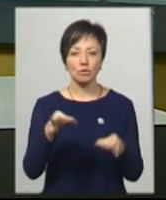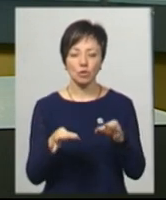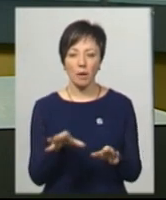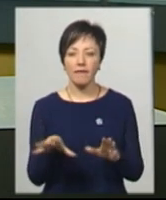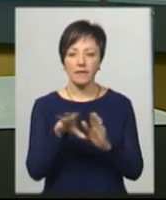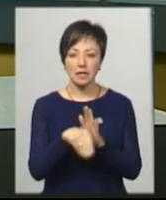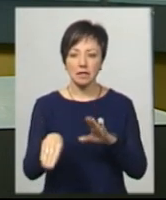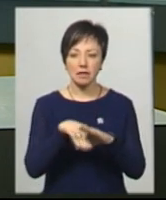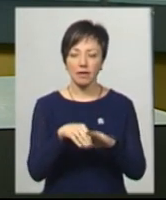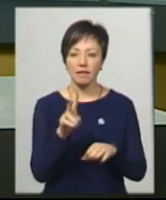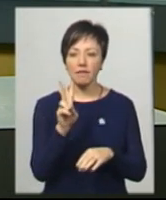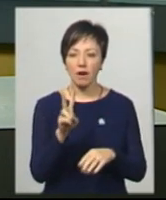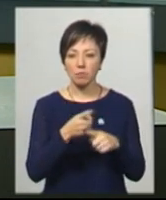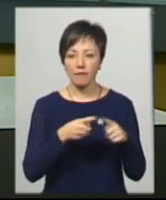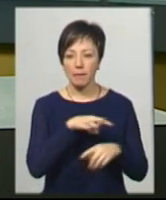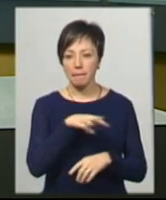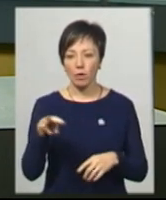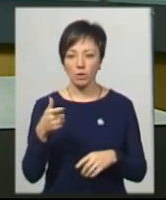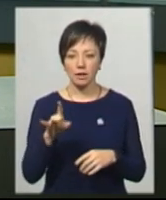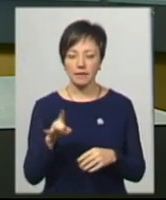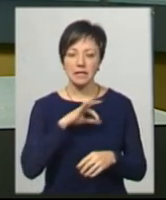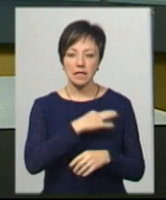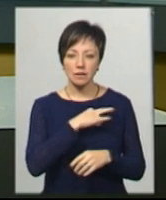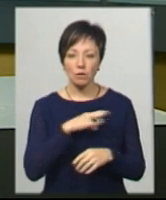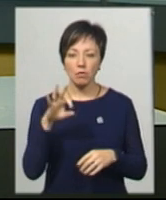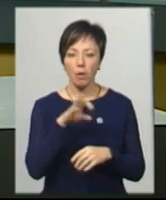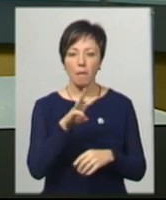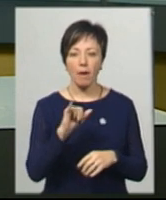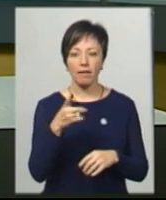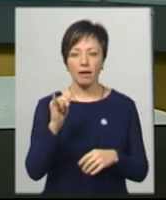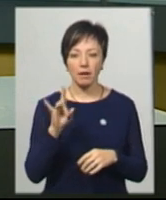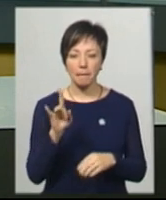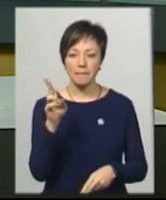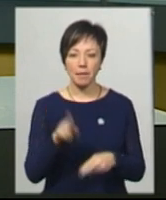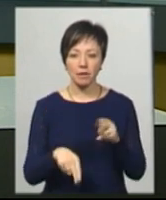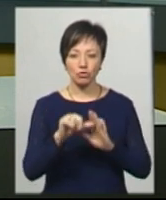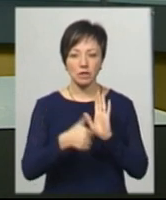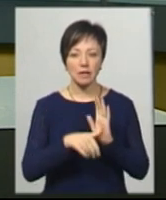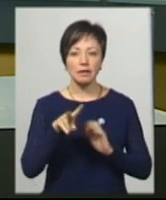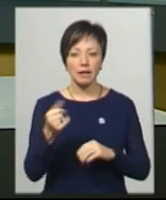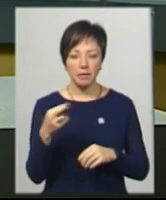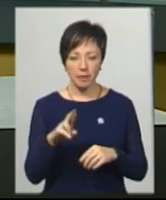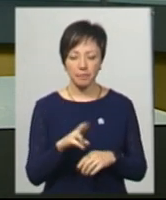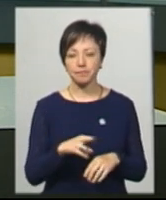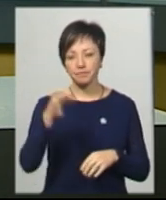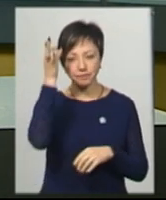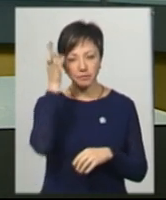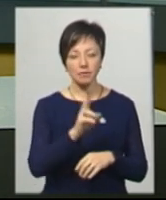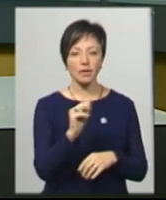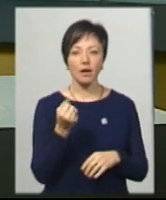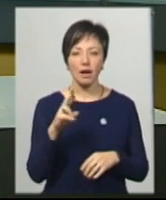вніс заставу майже 2,5 млн грн. Слідство щодо Мангера припинено 16 липня. Нагадаю, Катерину Ганзюк